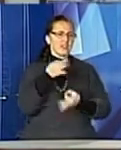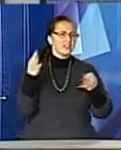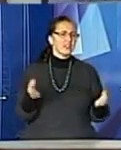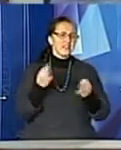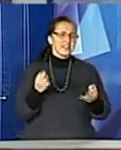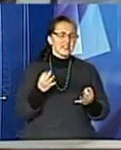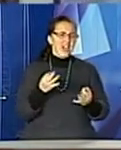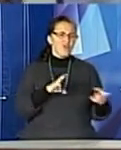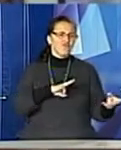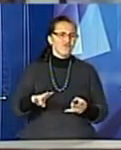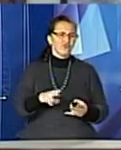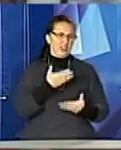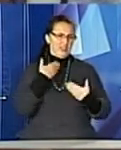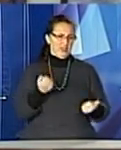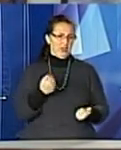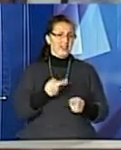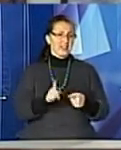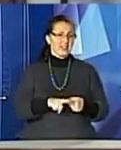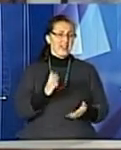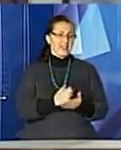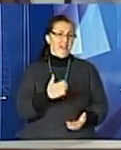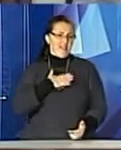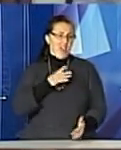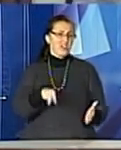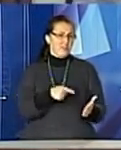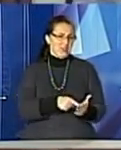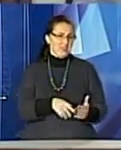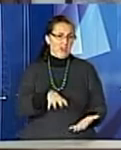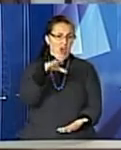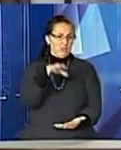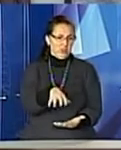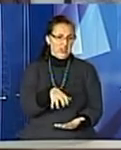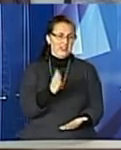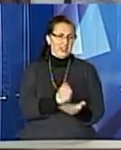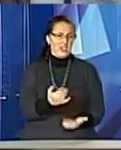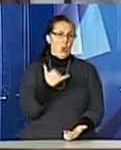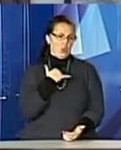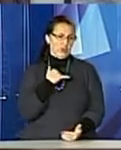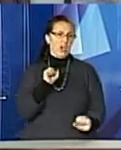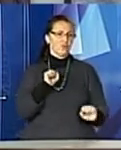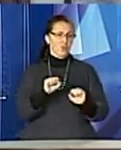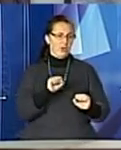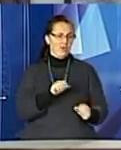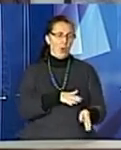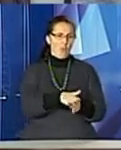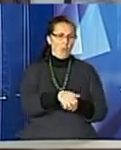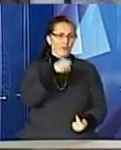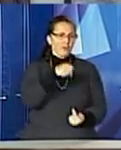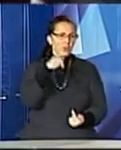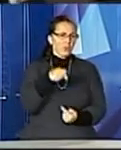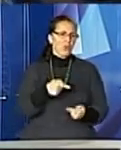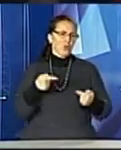Це є наша міська ділянка, яка знаходиться в нас в управлінні, вона повністю підходить по всіх